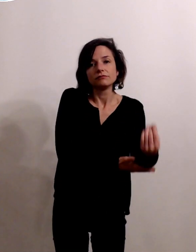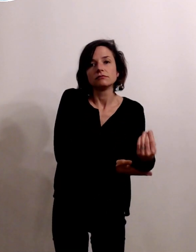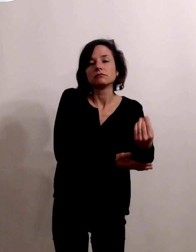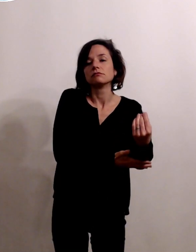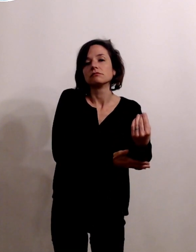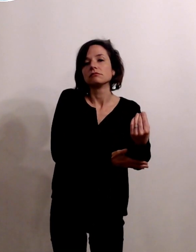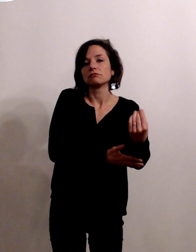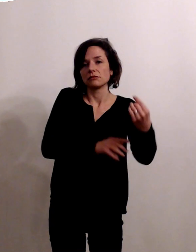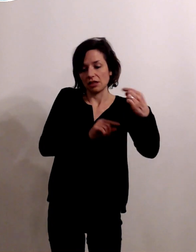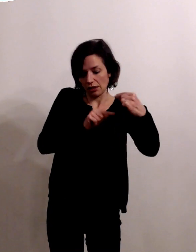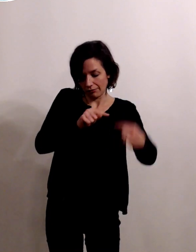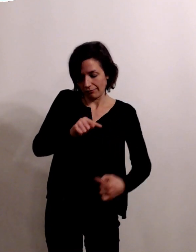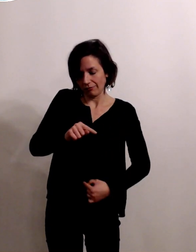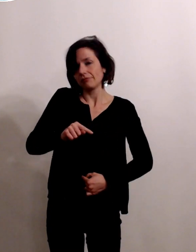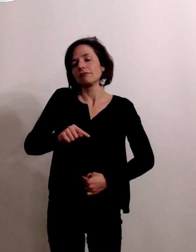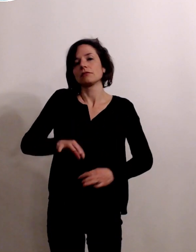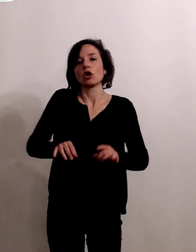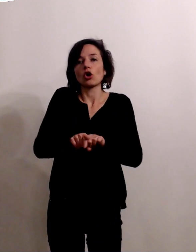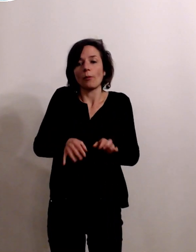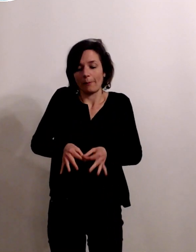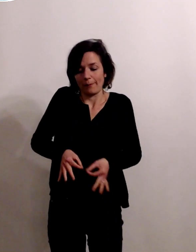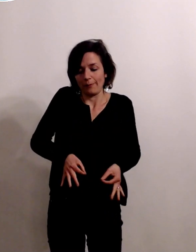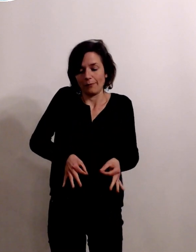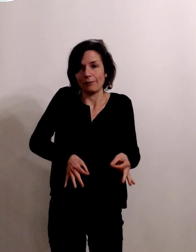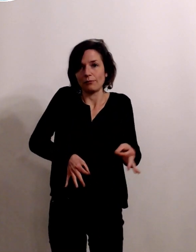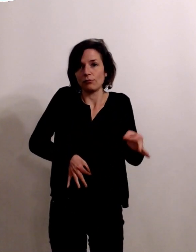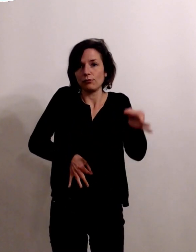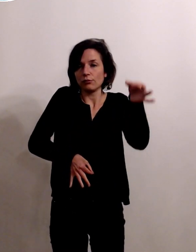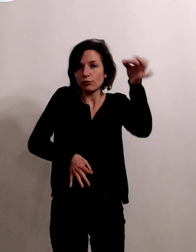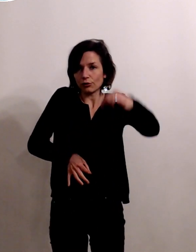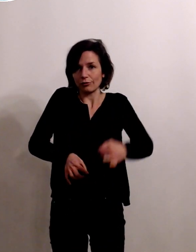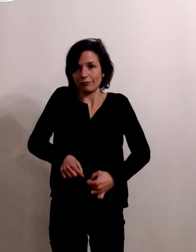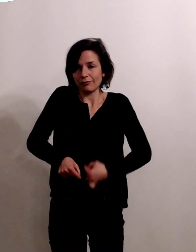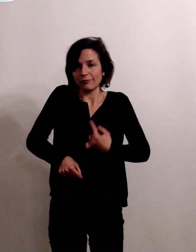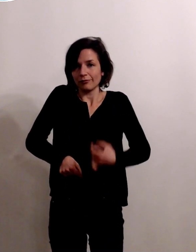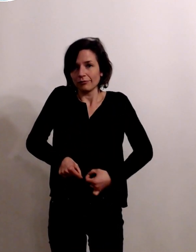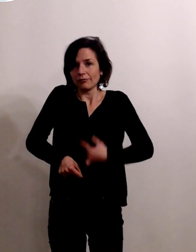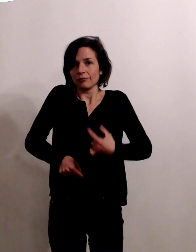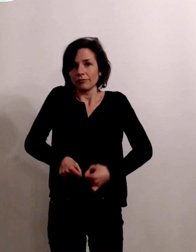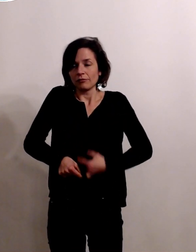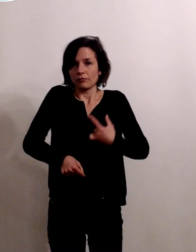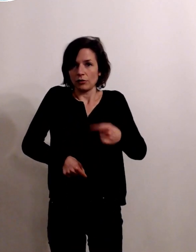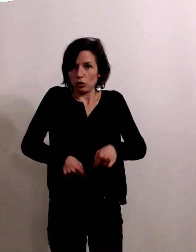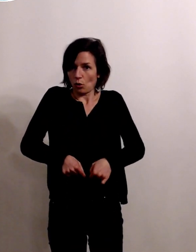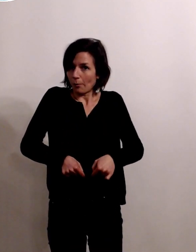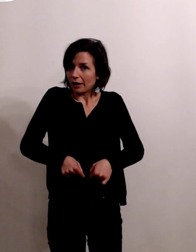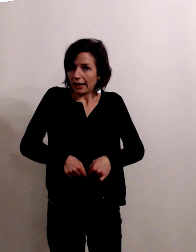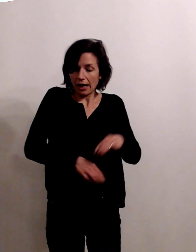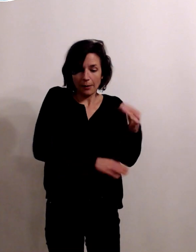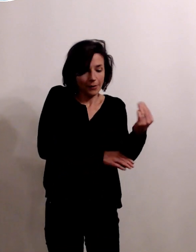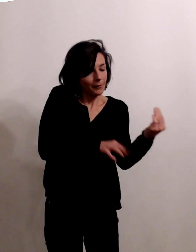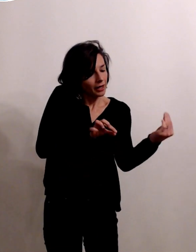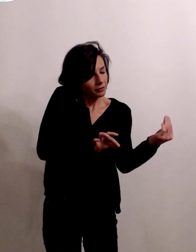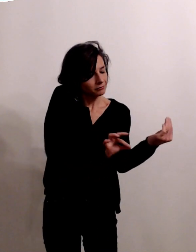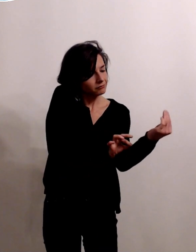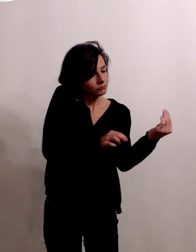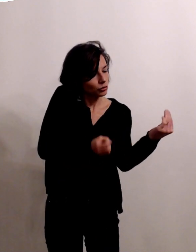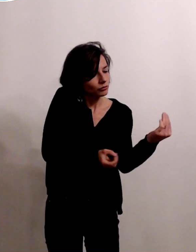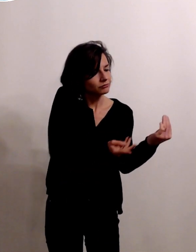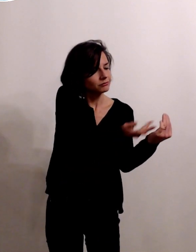cathéter ombilical c'est à dire un petit cathéter qui passe par le nombril en fait pour aller apporter